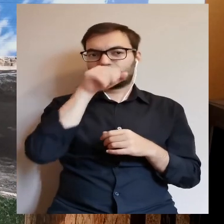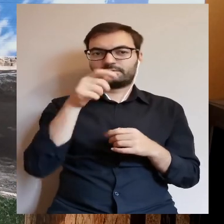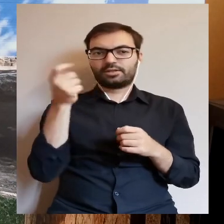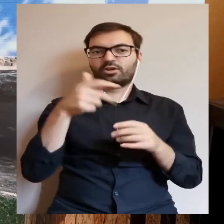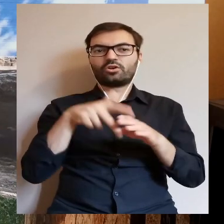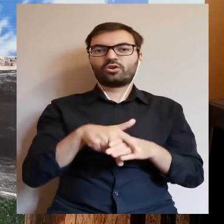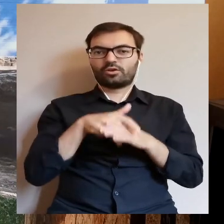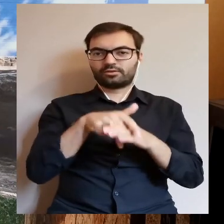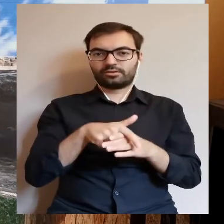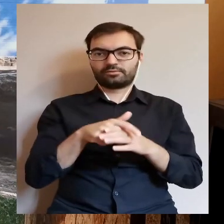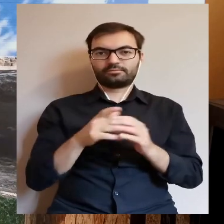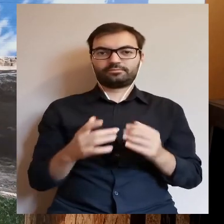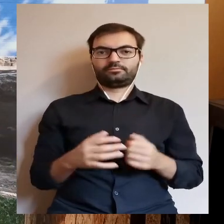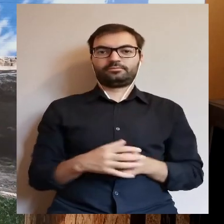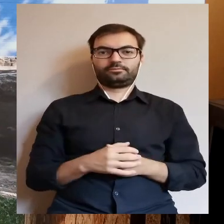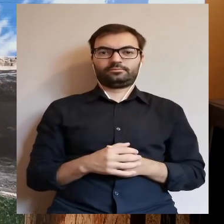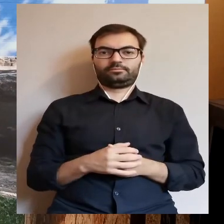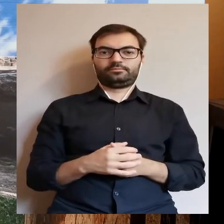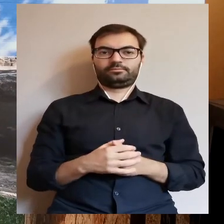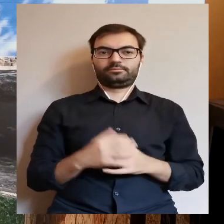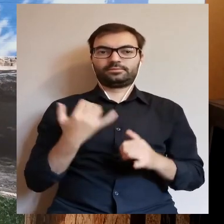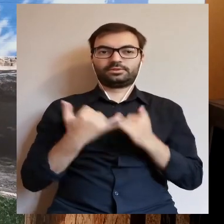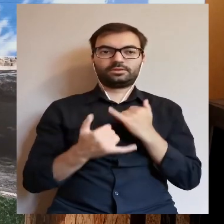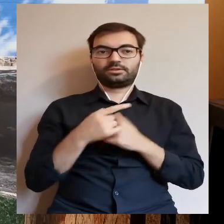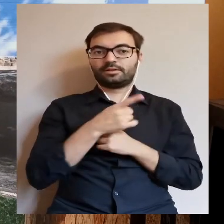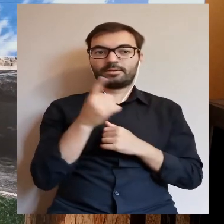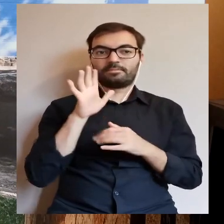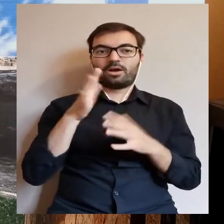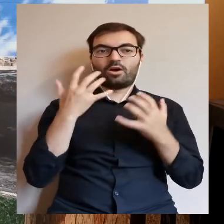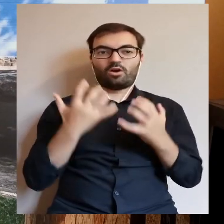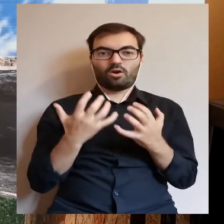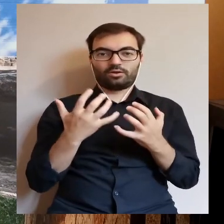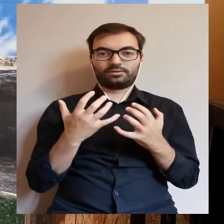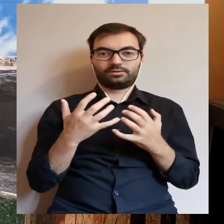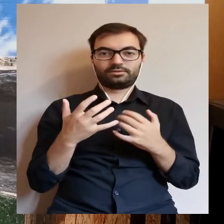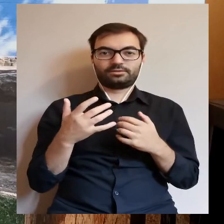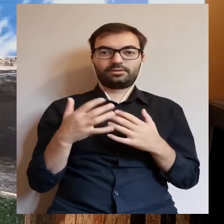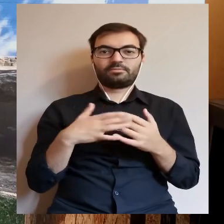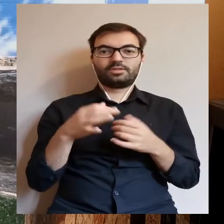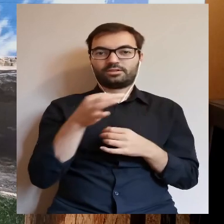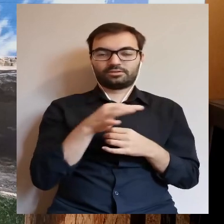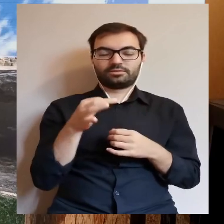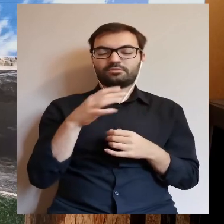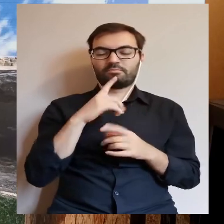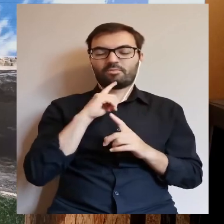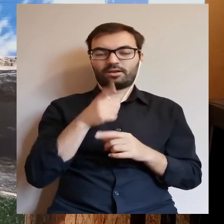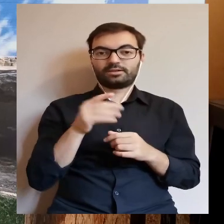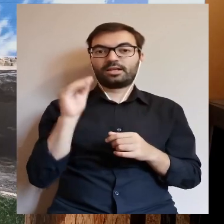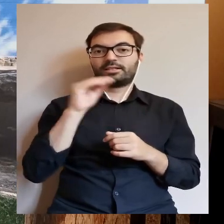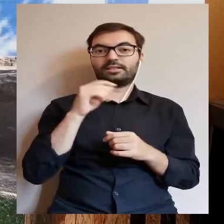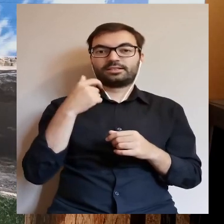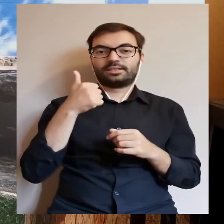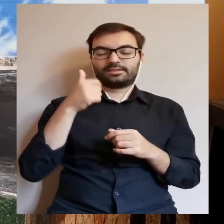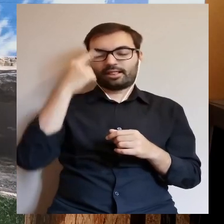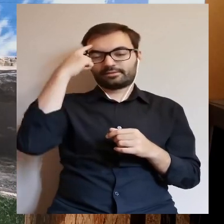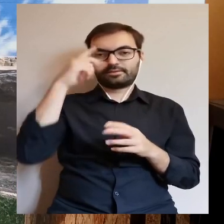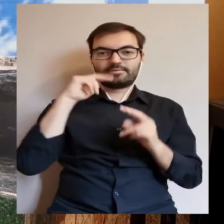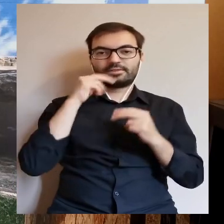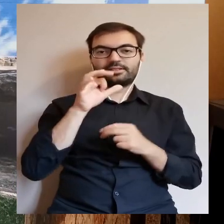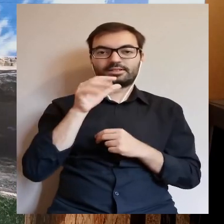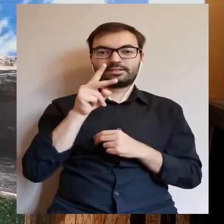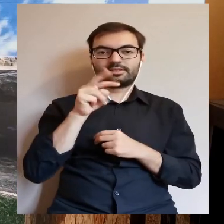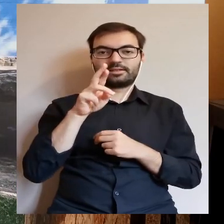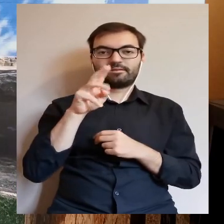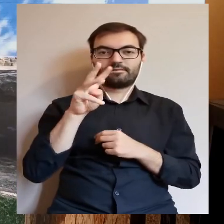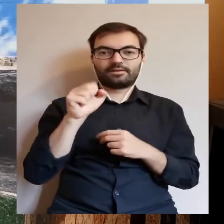kochają jeździć konno. No jeżeli Państwo mają ochotę wśród jezior pojeździć, to polecam. Jeszcze tak na moment